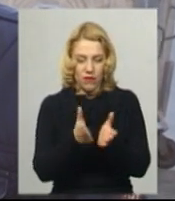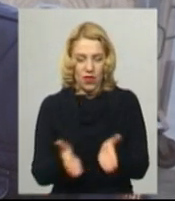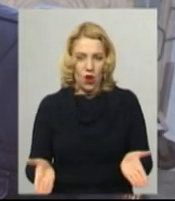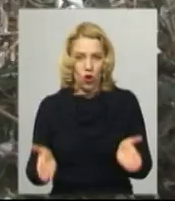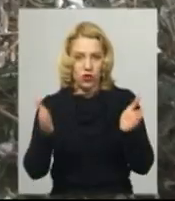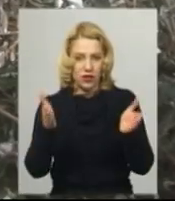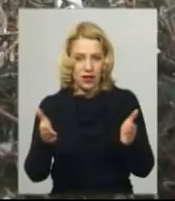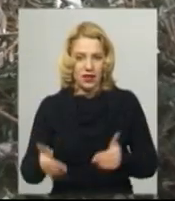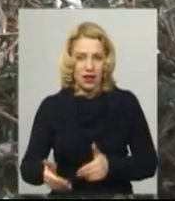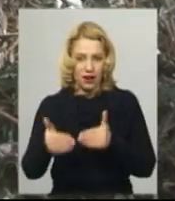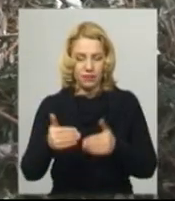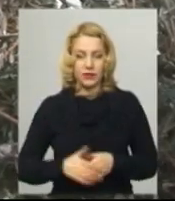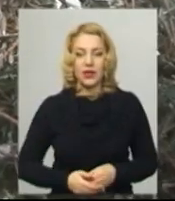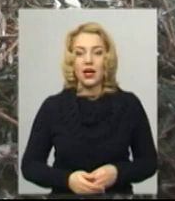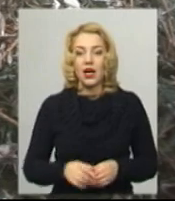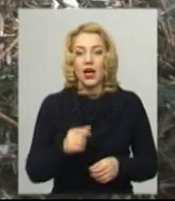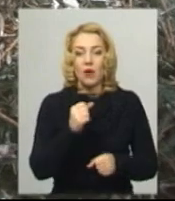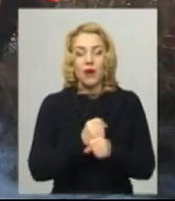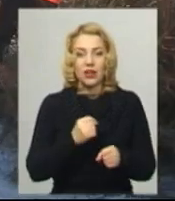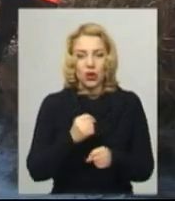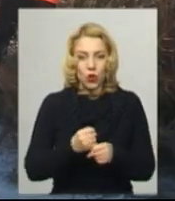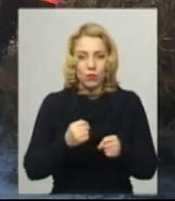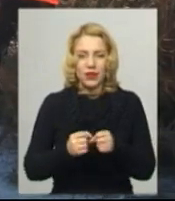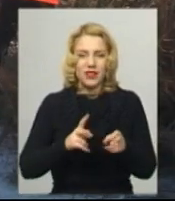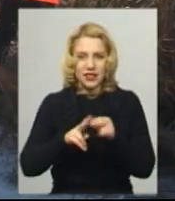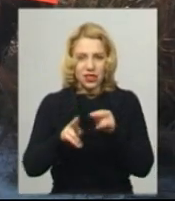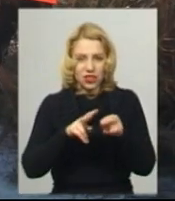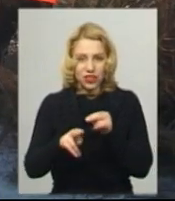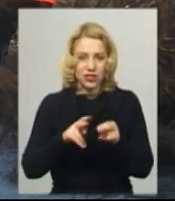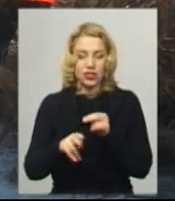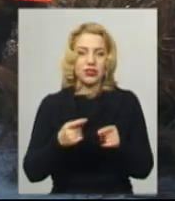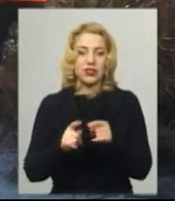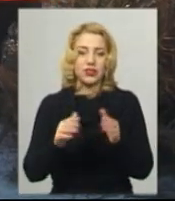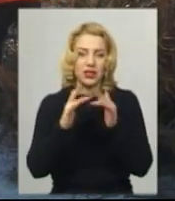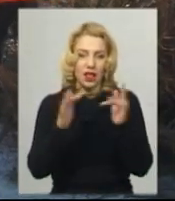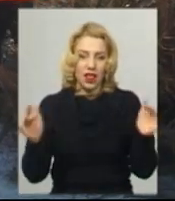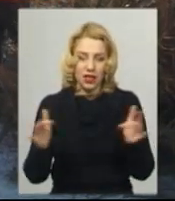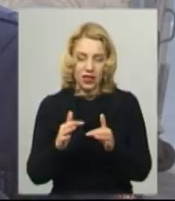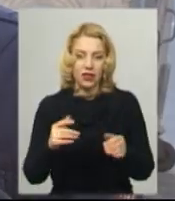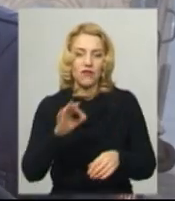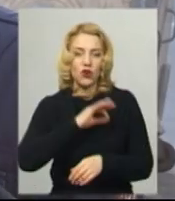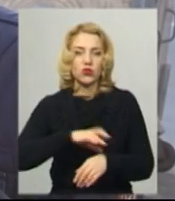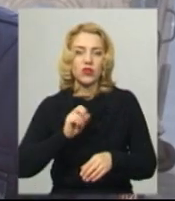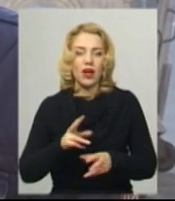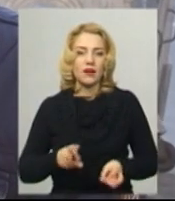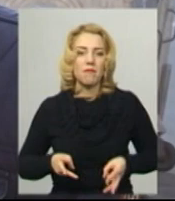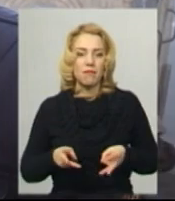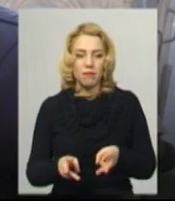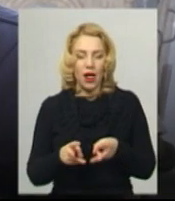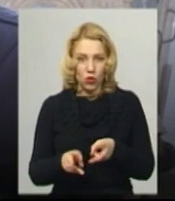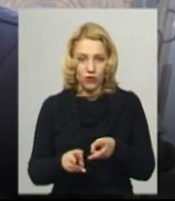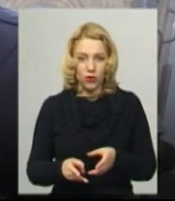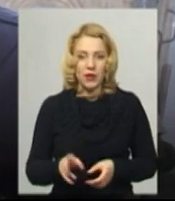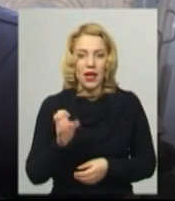побутовими відходами. Перероблені щепи використовуються як паливо. Тверднопаливний котлах, розповідає Олександр Зімін. На полігоні